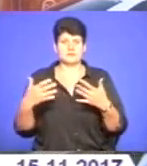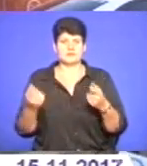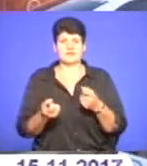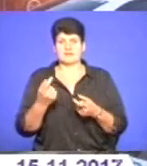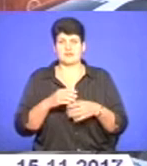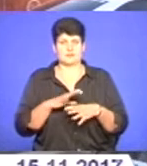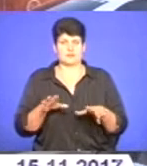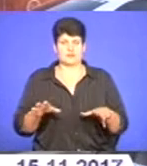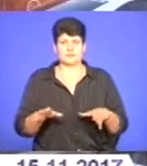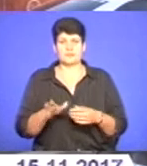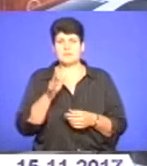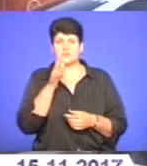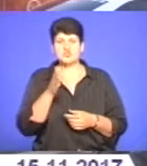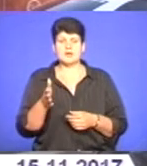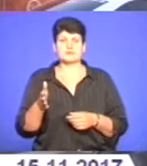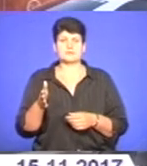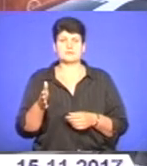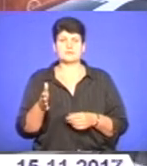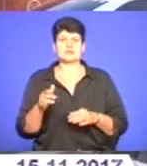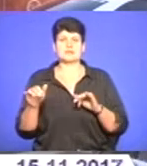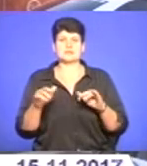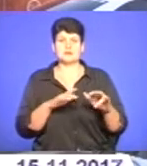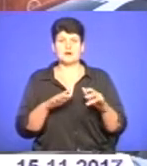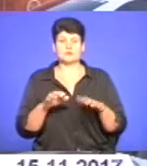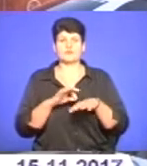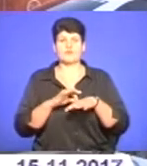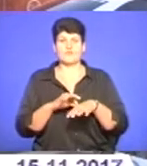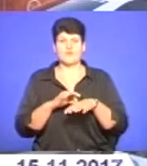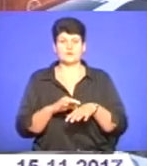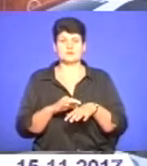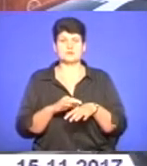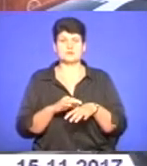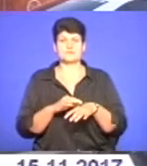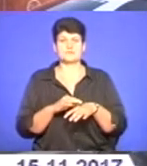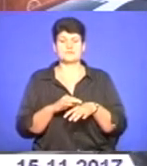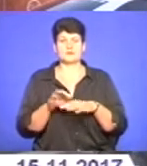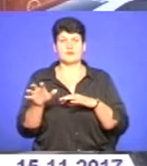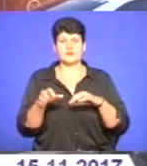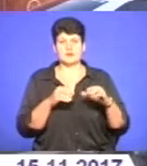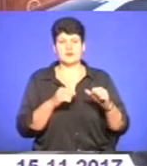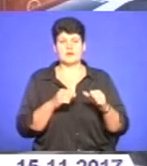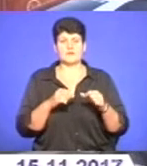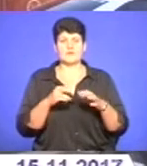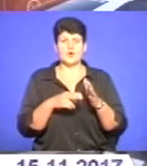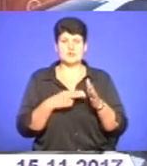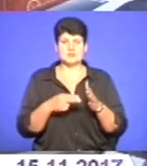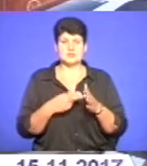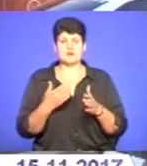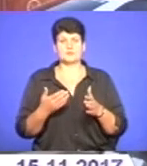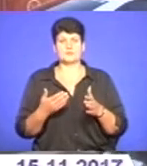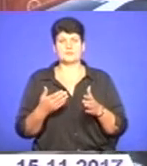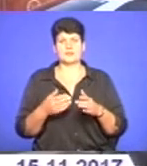не було. Під час вжитих заходів проводилось евакування автовокзалу та ЖД вокзалу